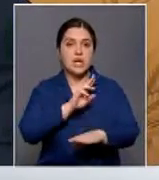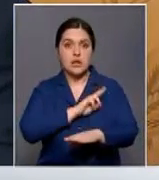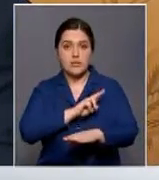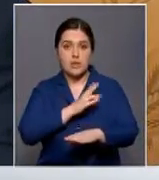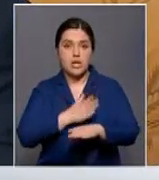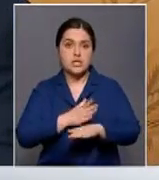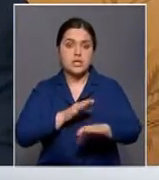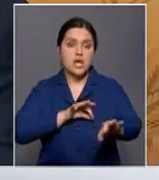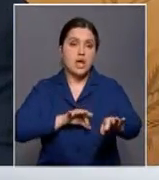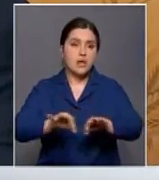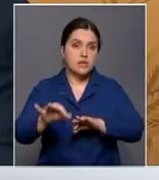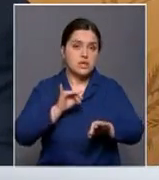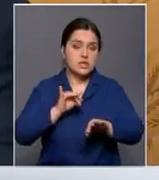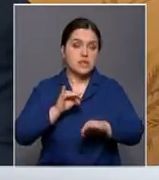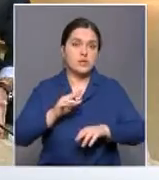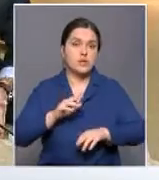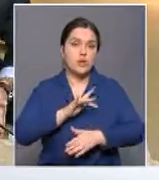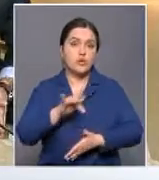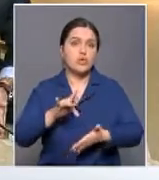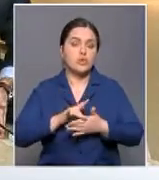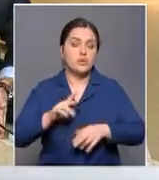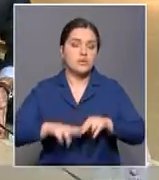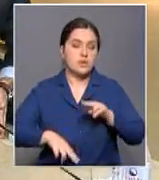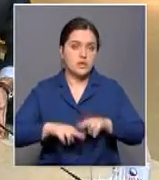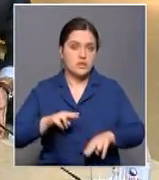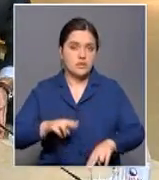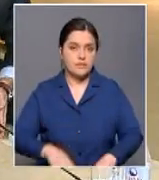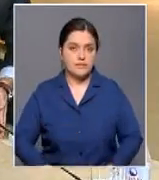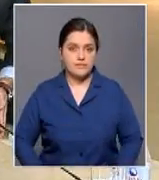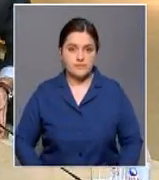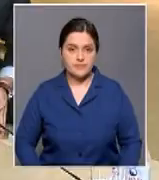в области архитектуры и градостроительства столицы.